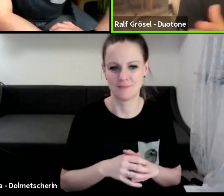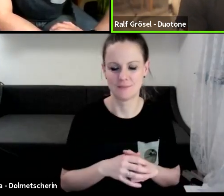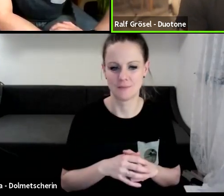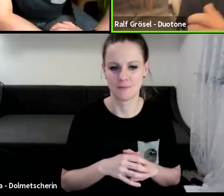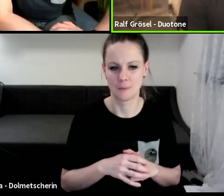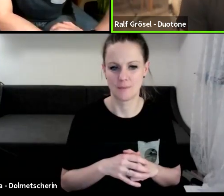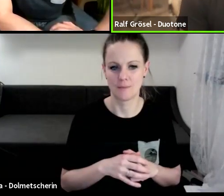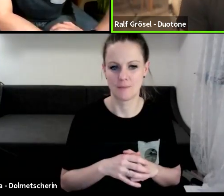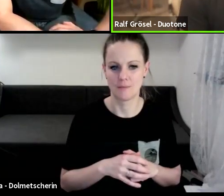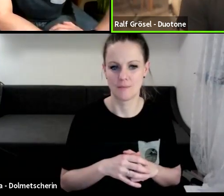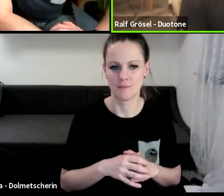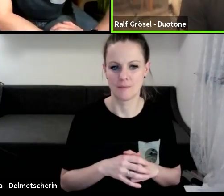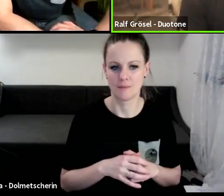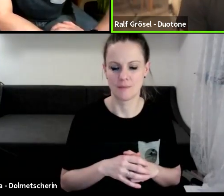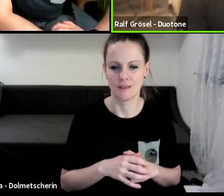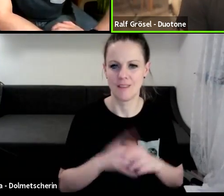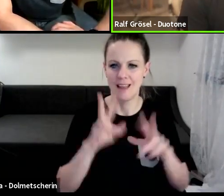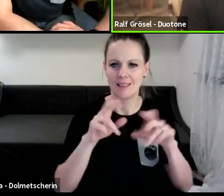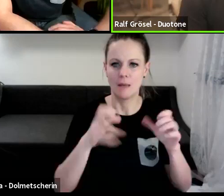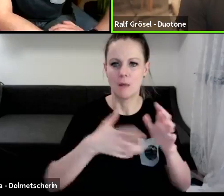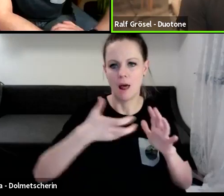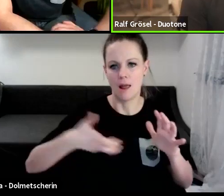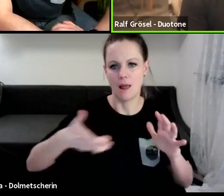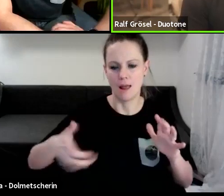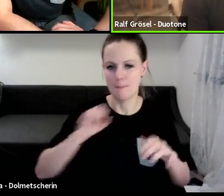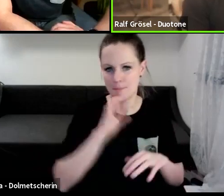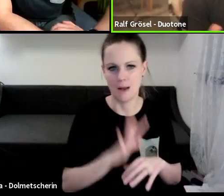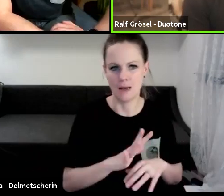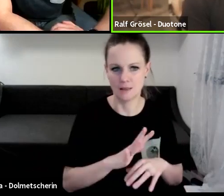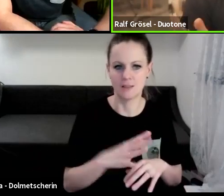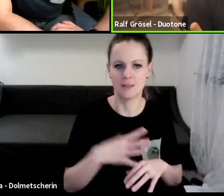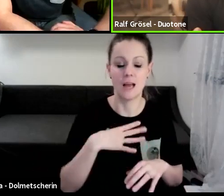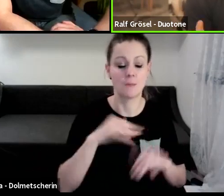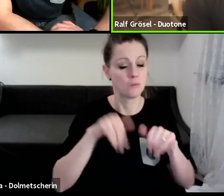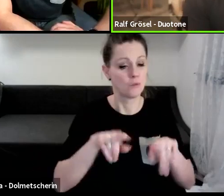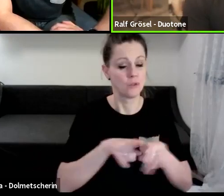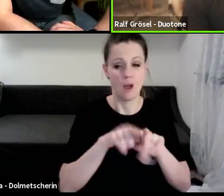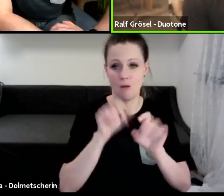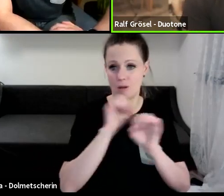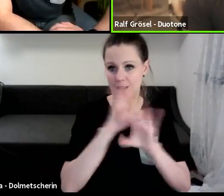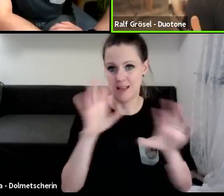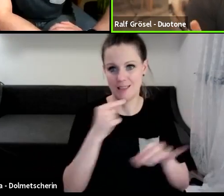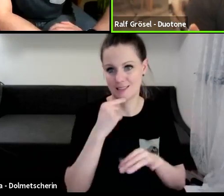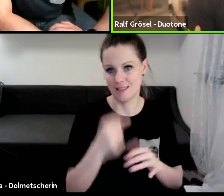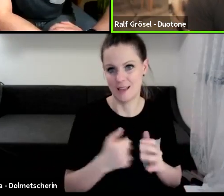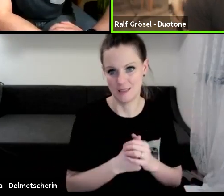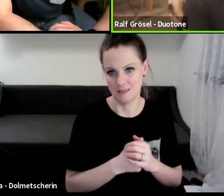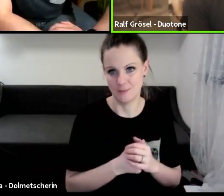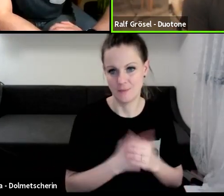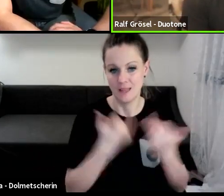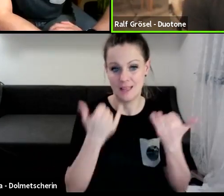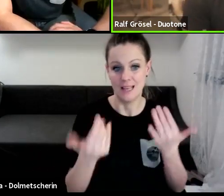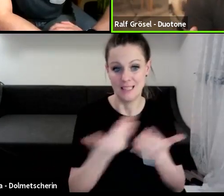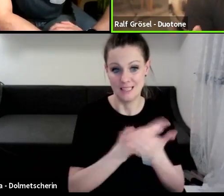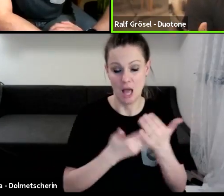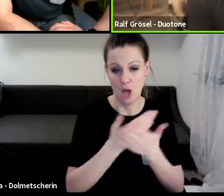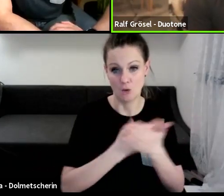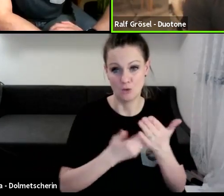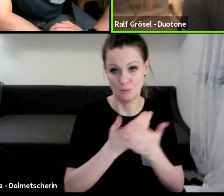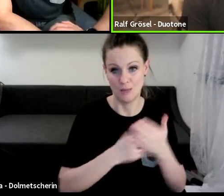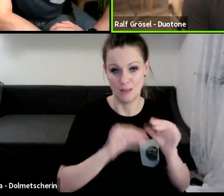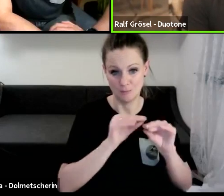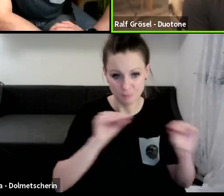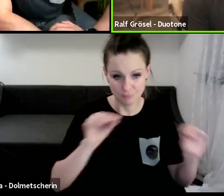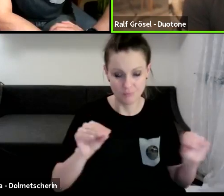ich will das auch jetzt das Thema nicht zu lang machen, aber man muss halt einfach klar sagen, wir haben jetzt, ich bin ja gerade in der Ausbildung, das heißt, der Marian